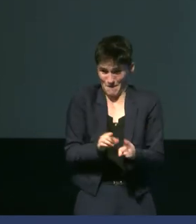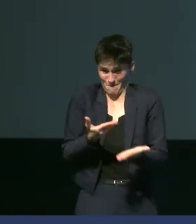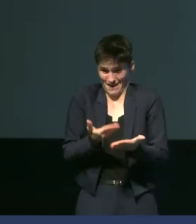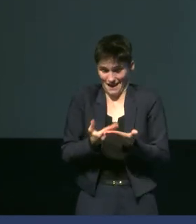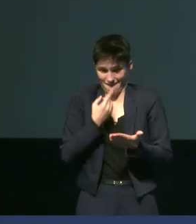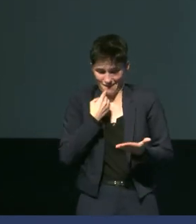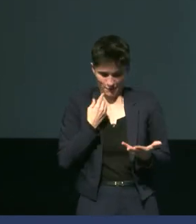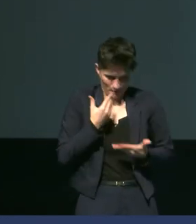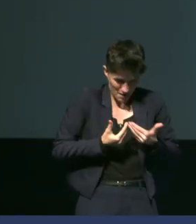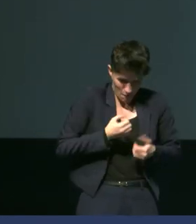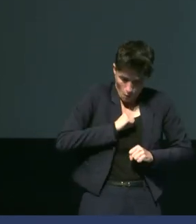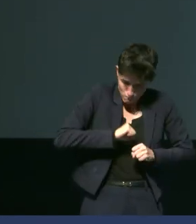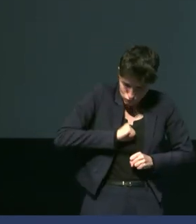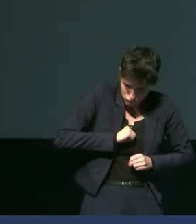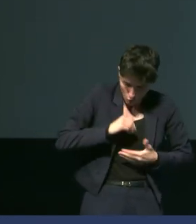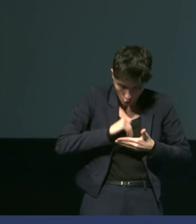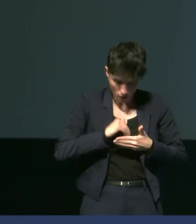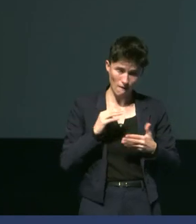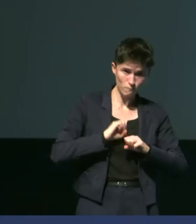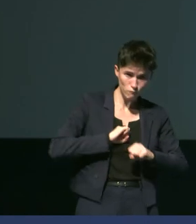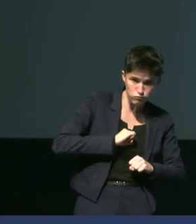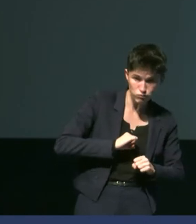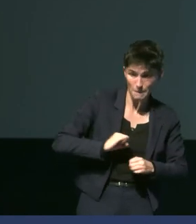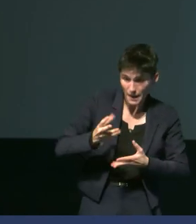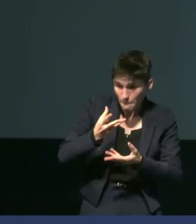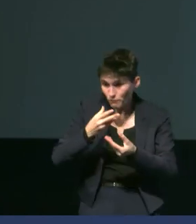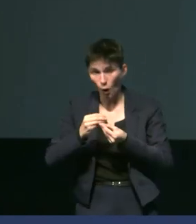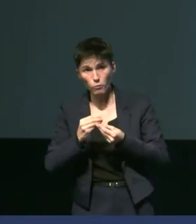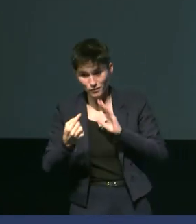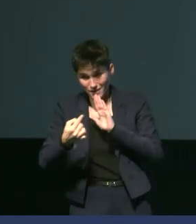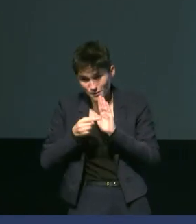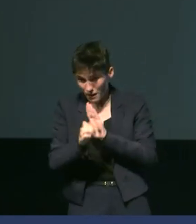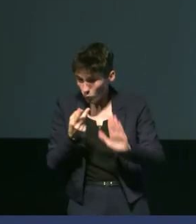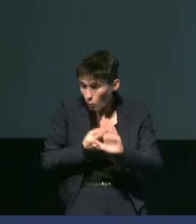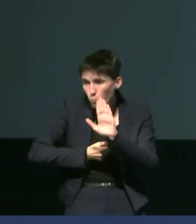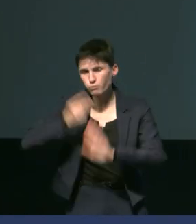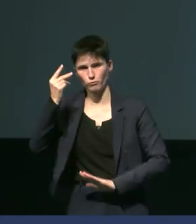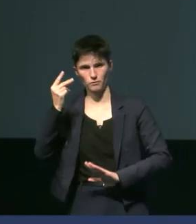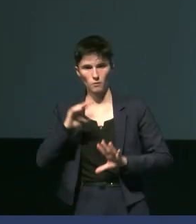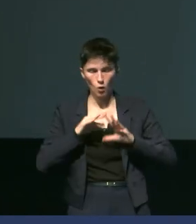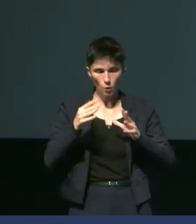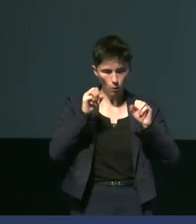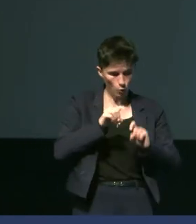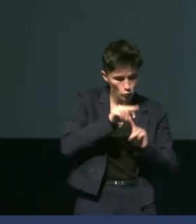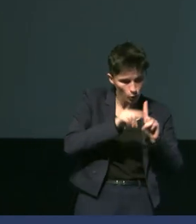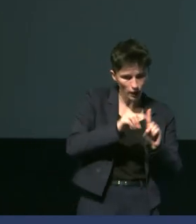et ils ont une isolation qui est plus importante. Comment est-ce qu'ils font pour maintenir leur température interne stable et pour surtout